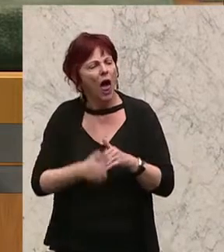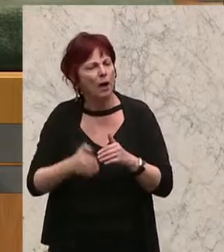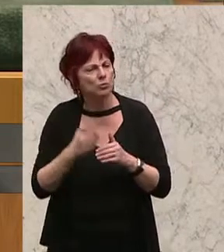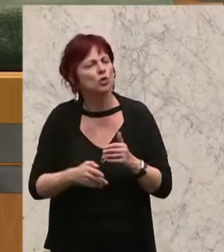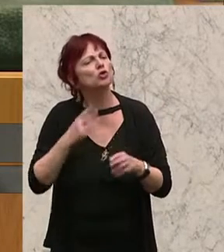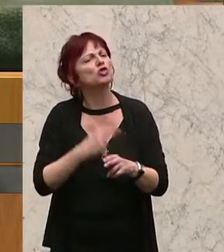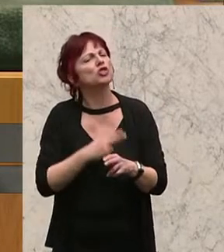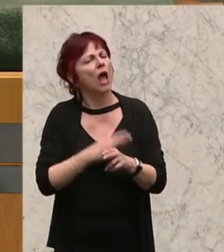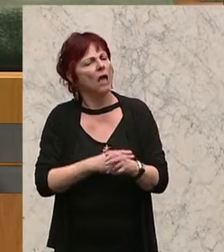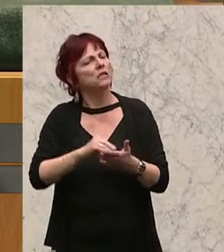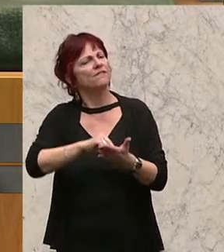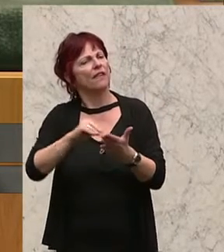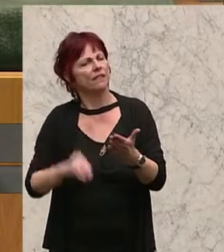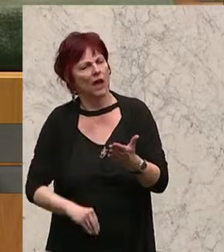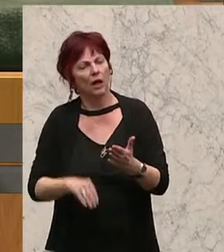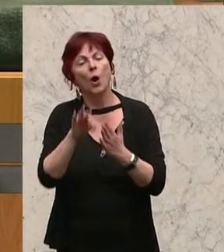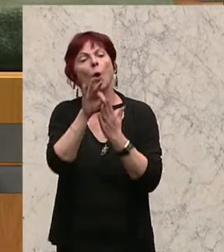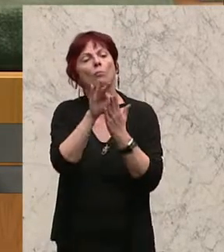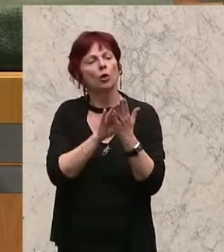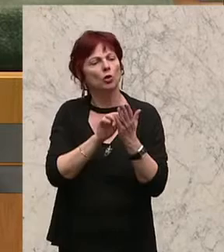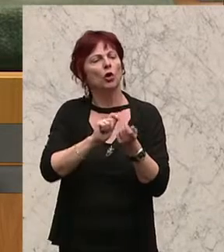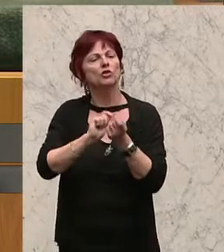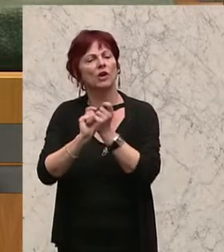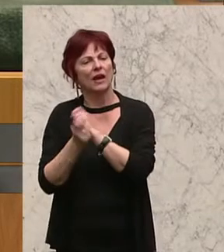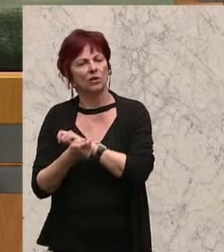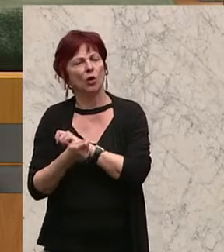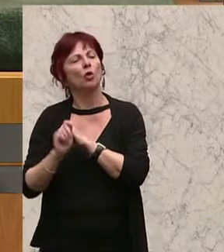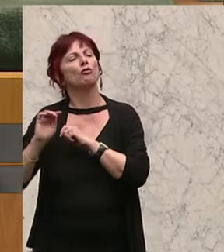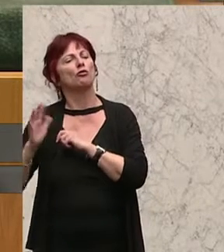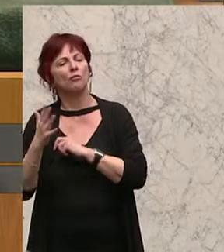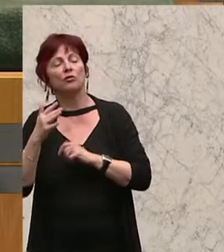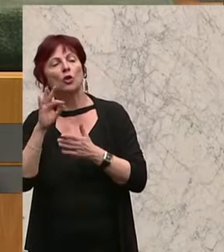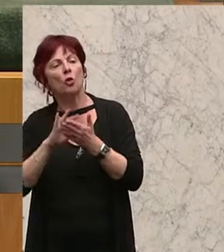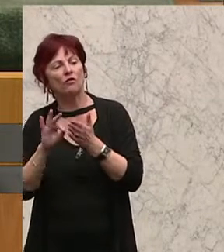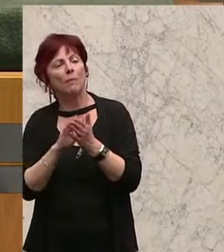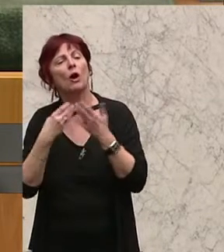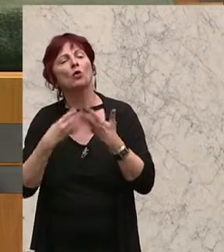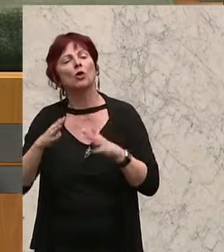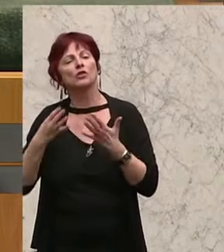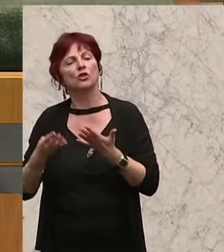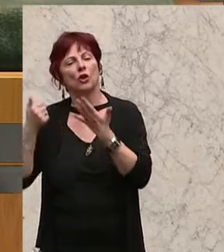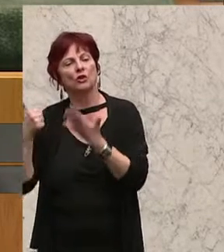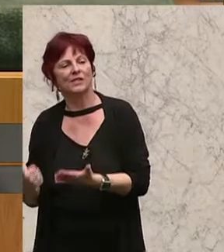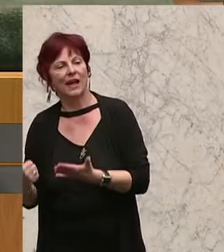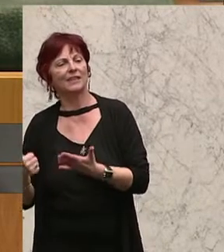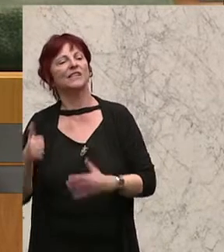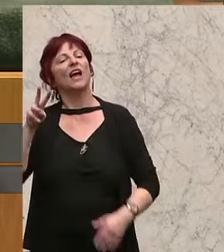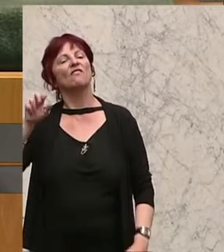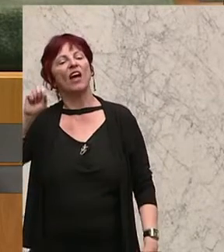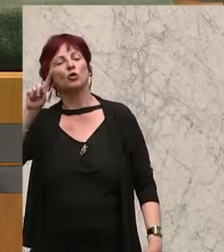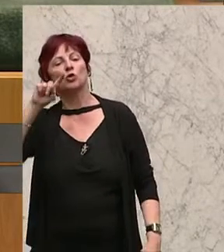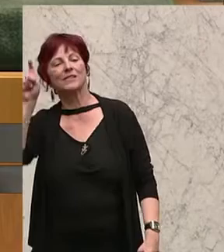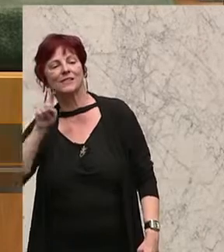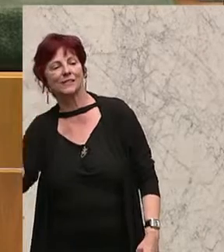Staatsvertrages, Protokoll zur Abänderung des am 5. November 1969 in Wadus unterzeichneten